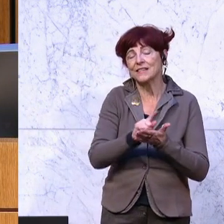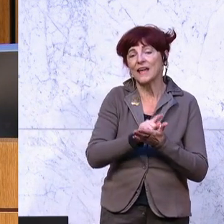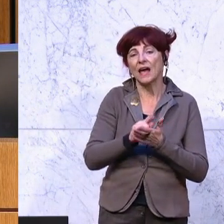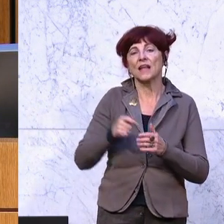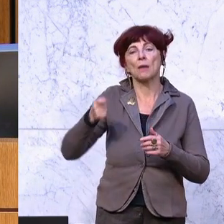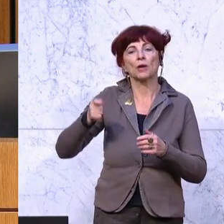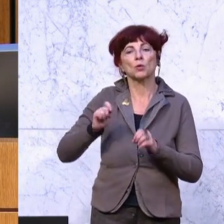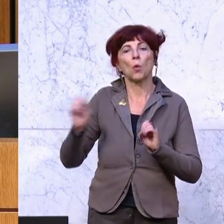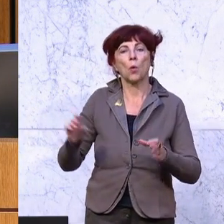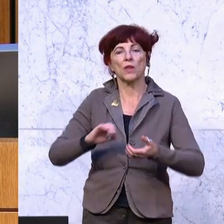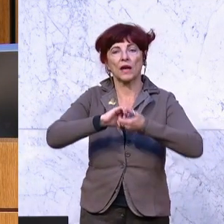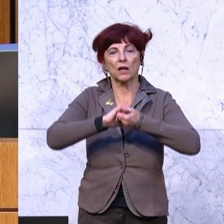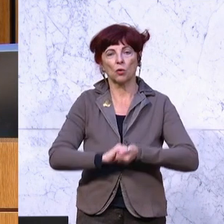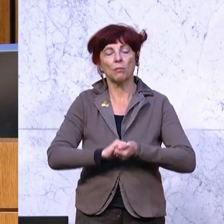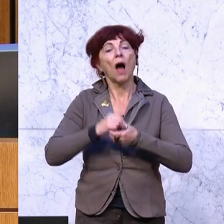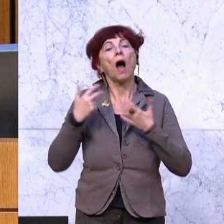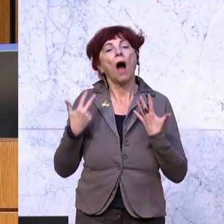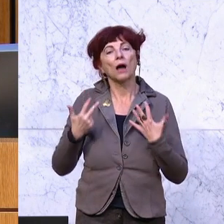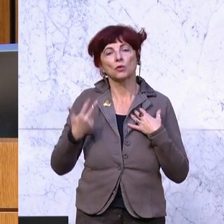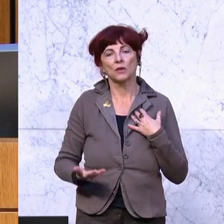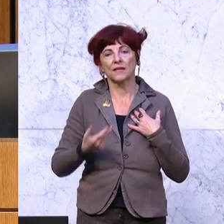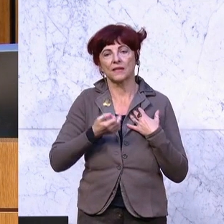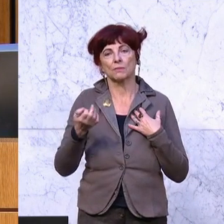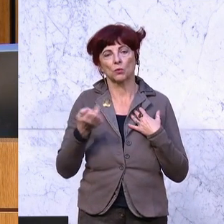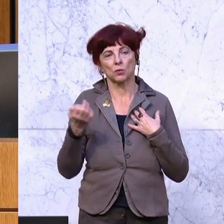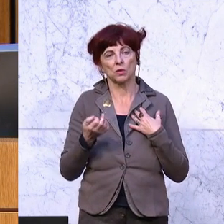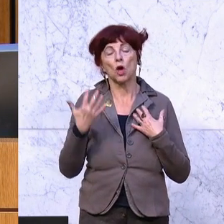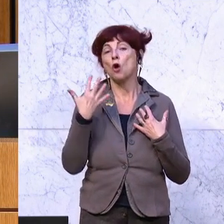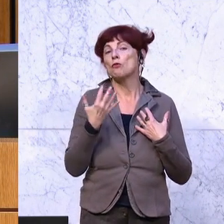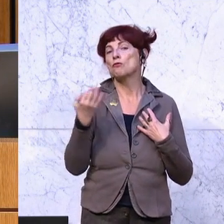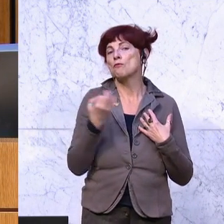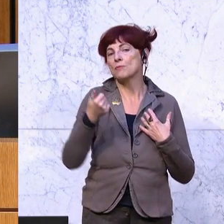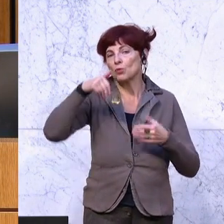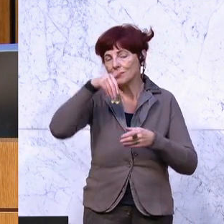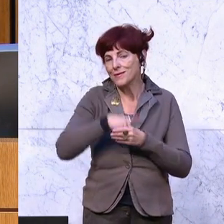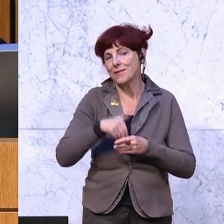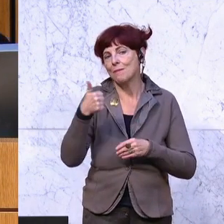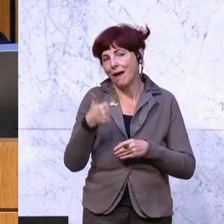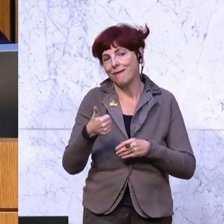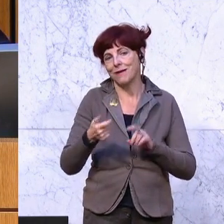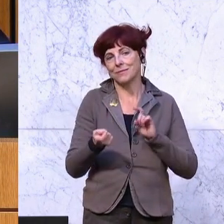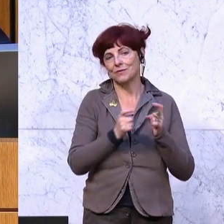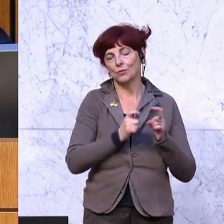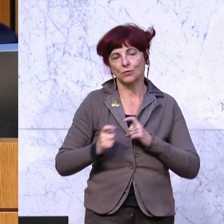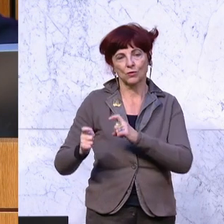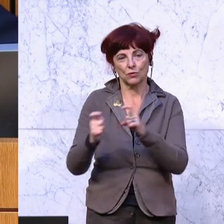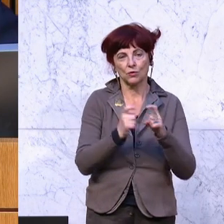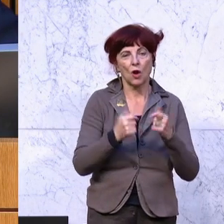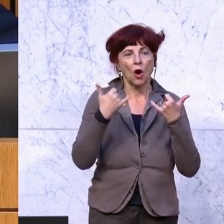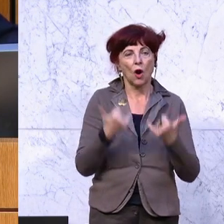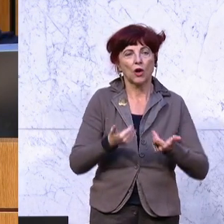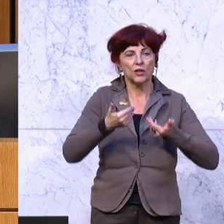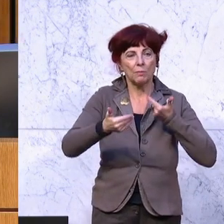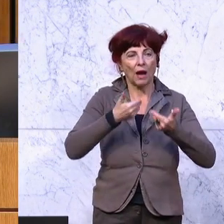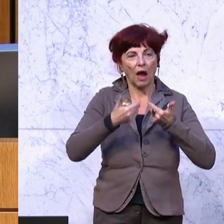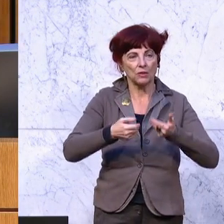Tag die 38 Minuten, deren Redezeit ist für fünf Minuten je Debatte beschränkt. Die Gliederung der heutigen Beratung ist